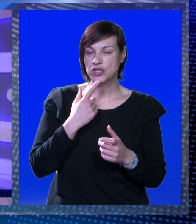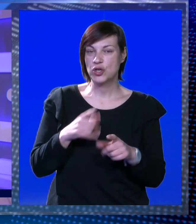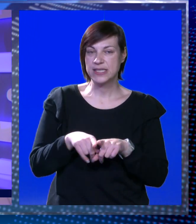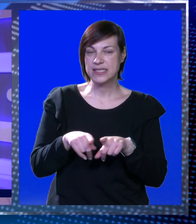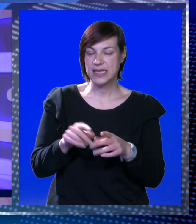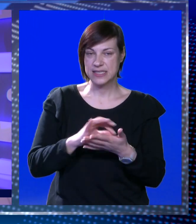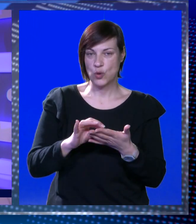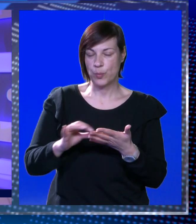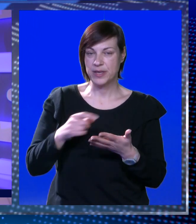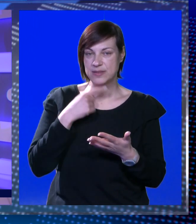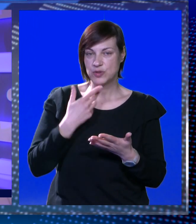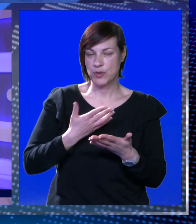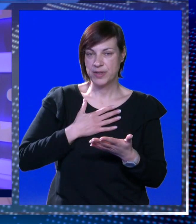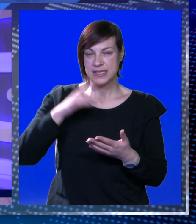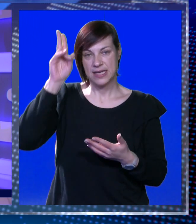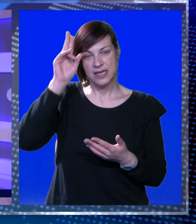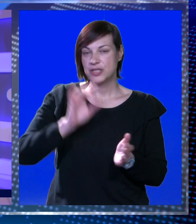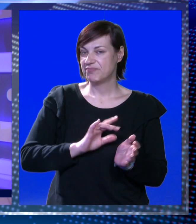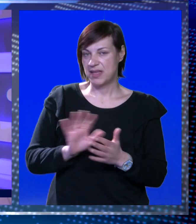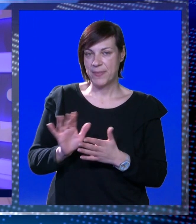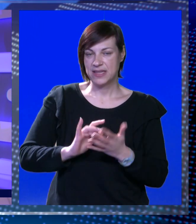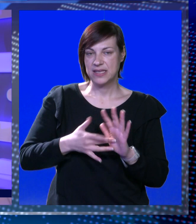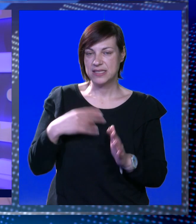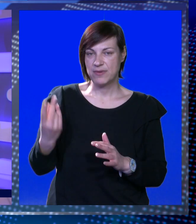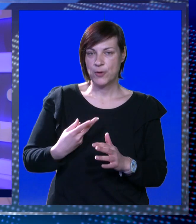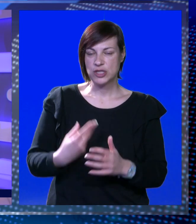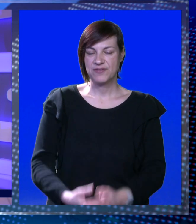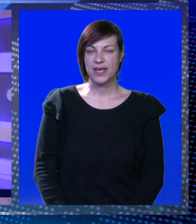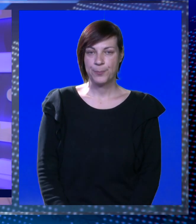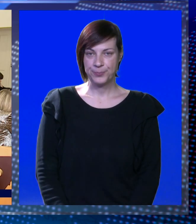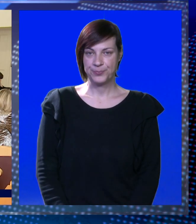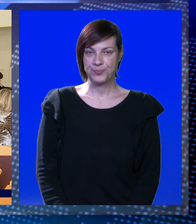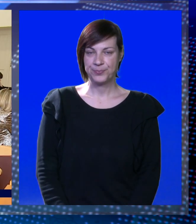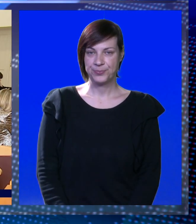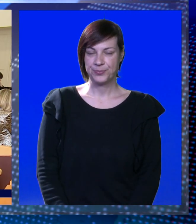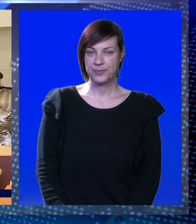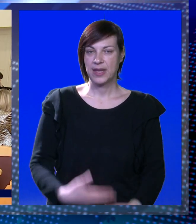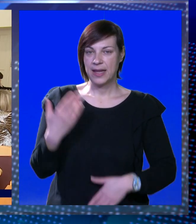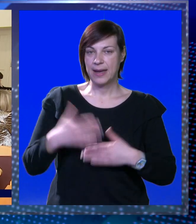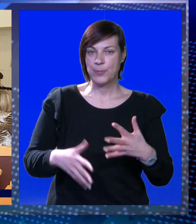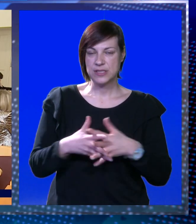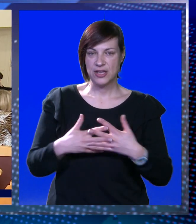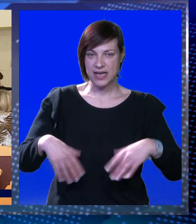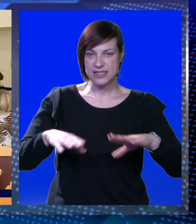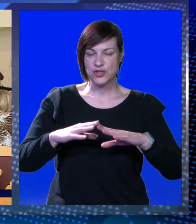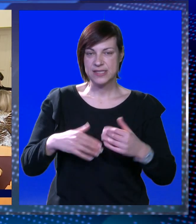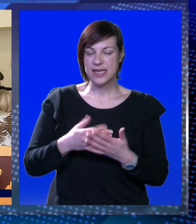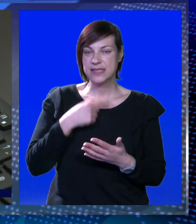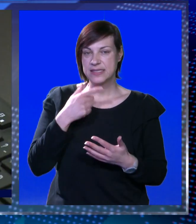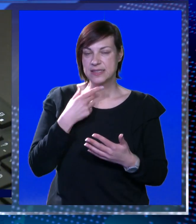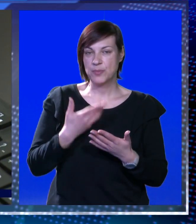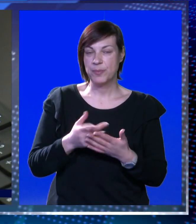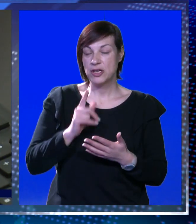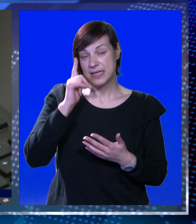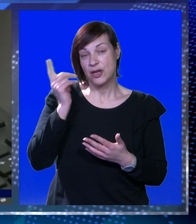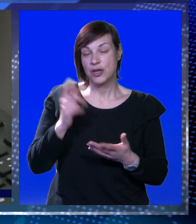kojeg se također u pismu spominje za naš dnevnik, demantira sve prozivke. Na posljednjoj sjednici gradskog vijeća